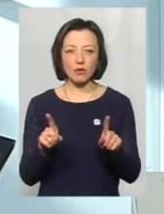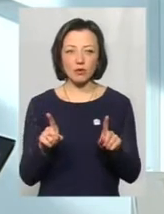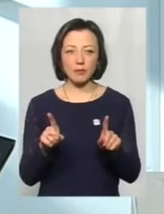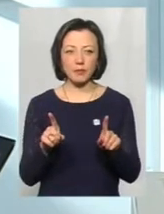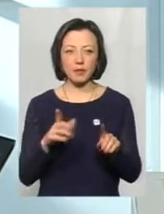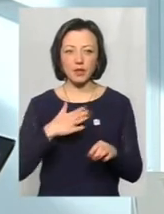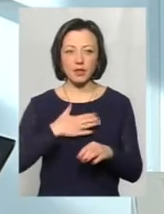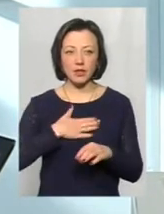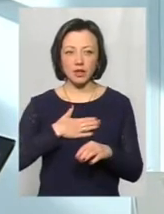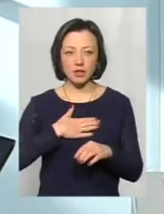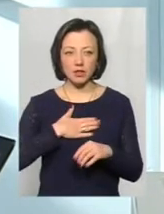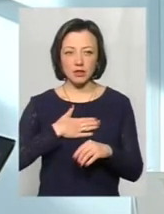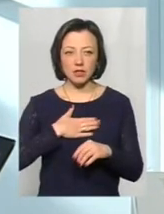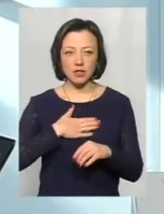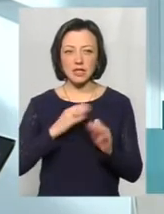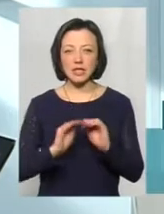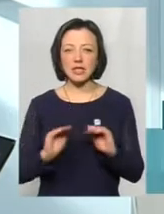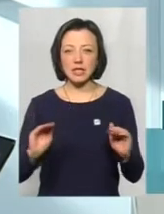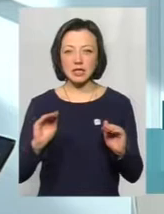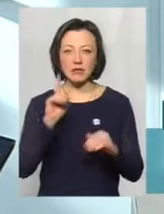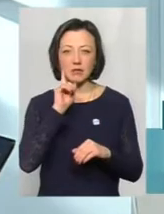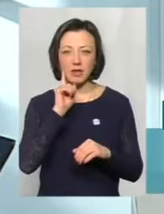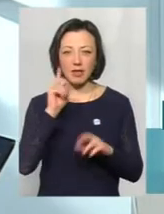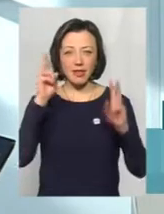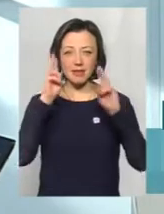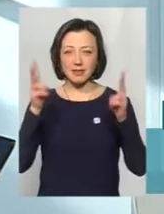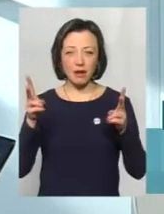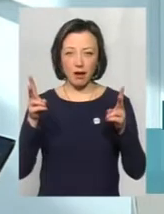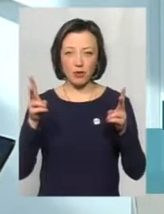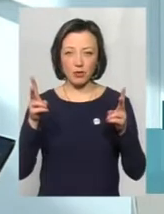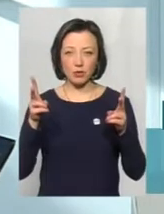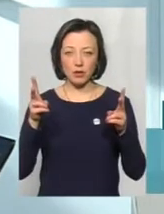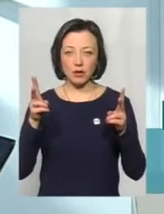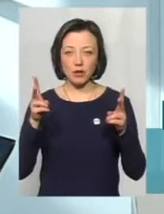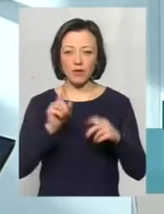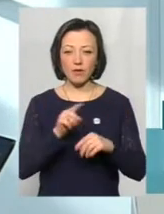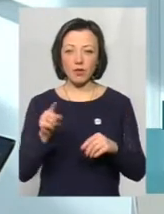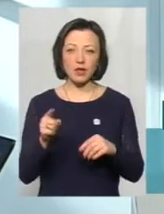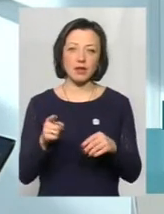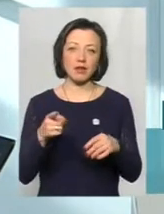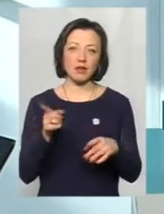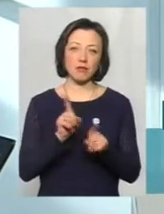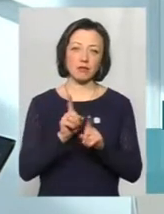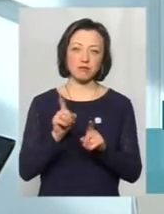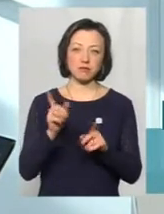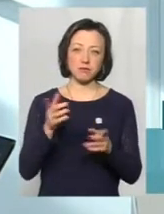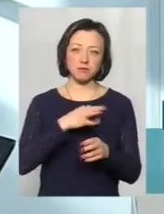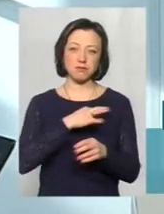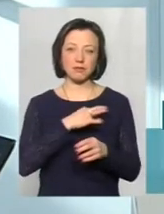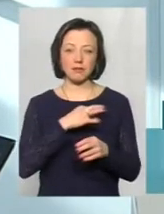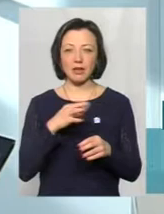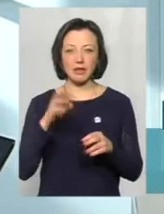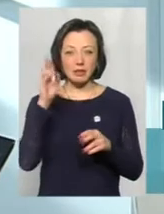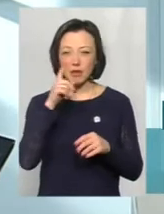наші діти, підлітки. Вони не знають, вони безпечні. Вони не розуміють, що треба